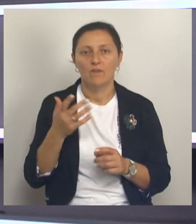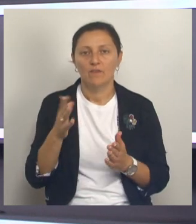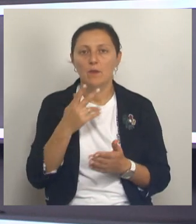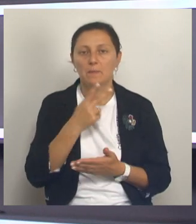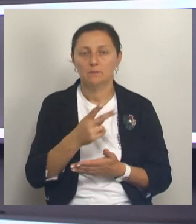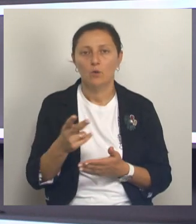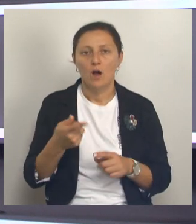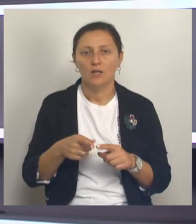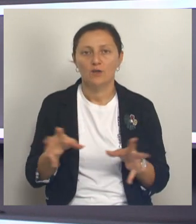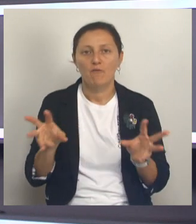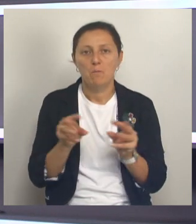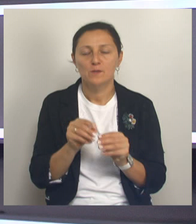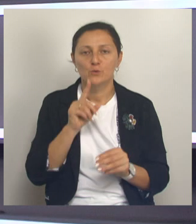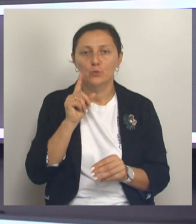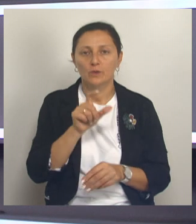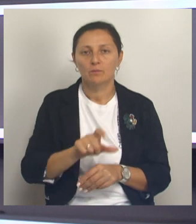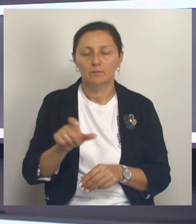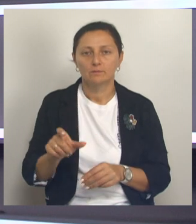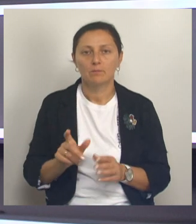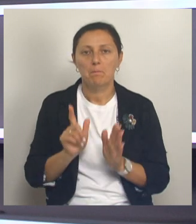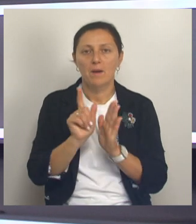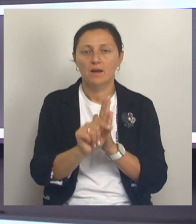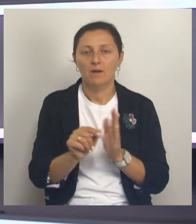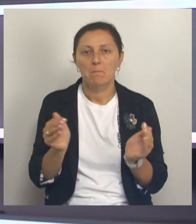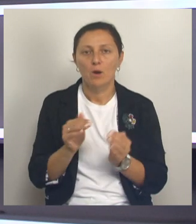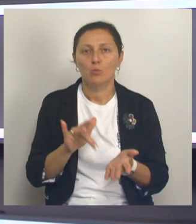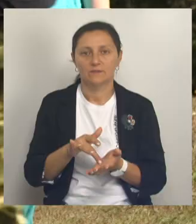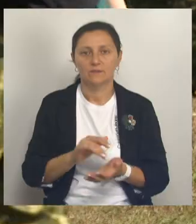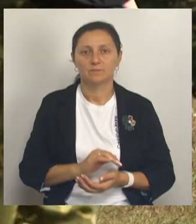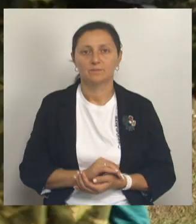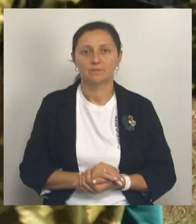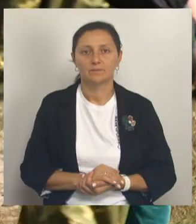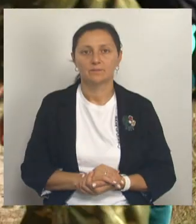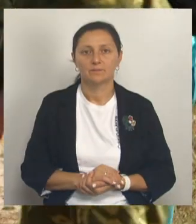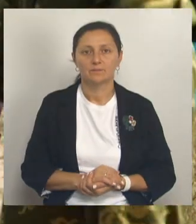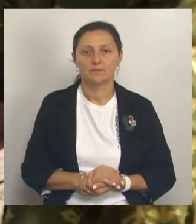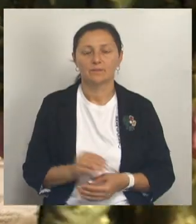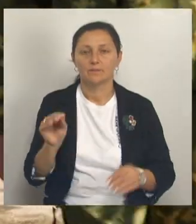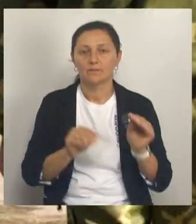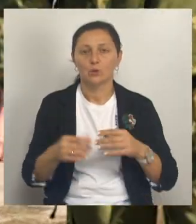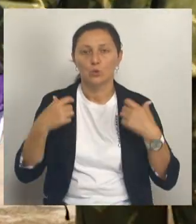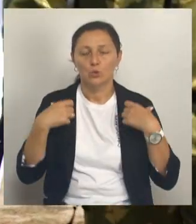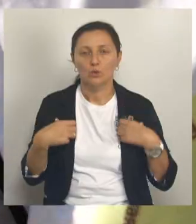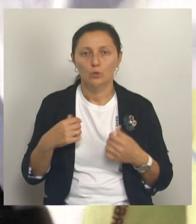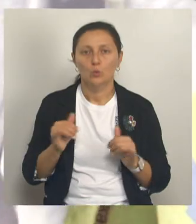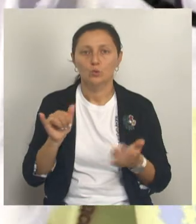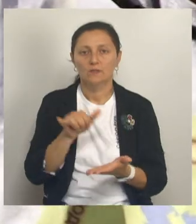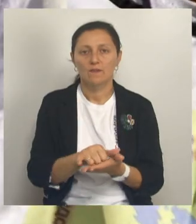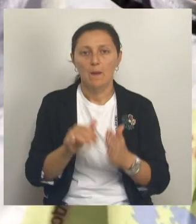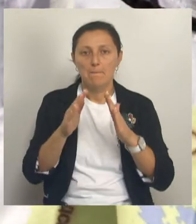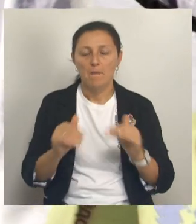Хлудеева, которая вместе с юными туристами отправилась в небольшое путешествие. Собрать рюкзак, поставить палатку,